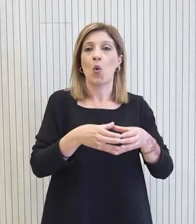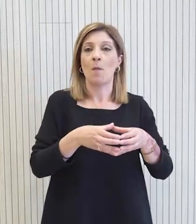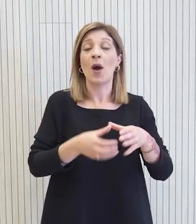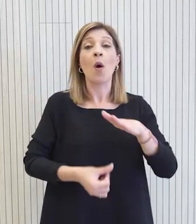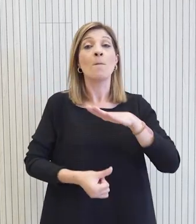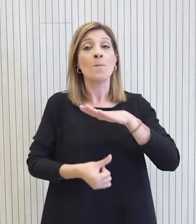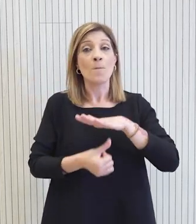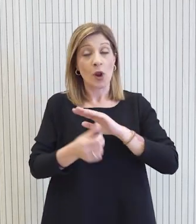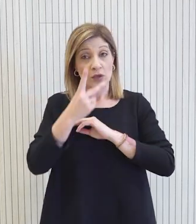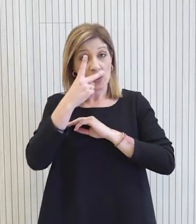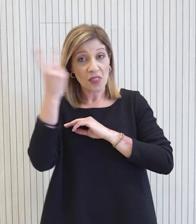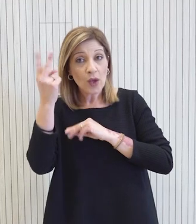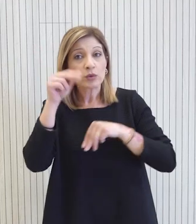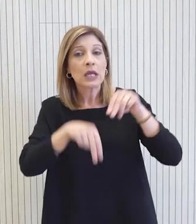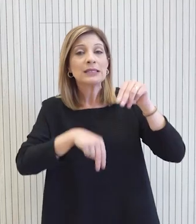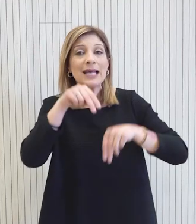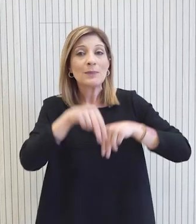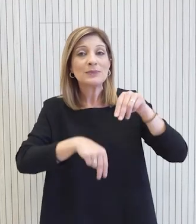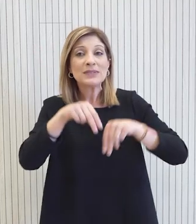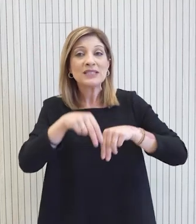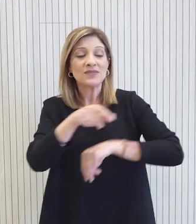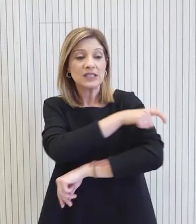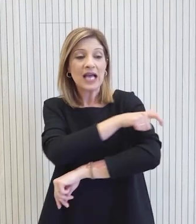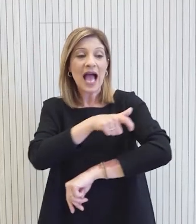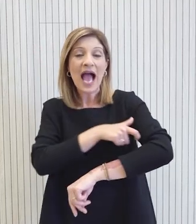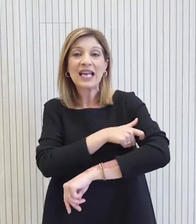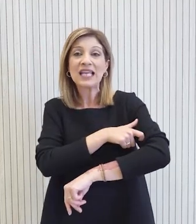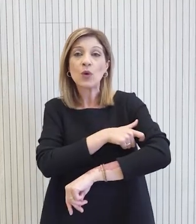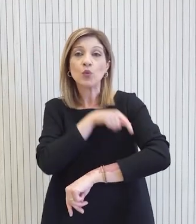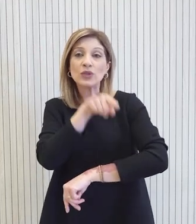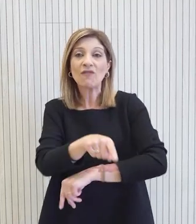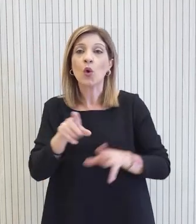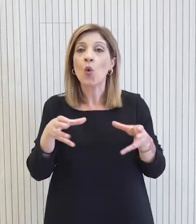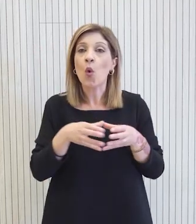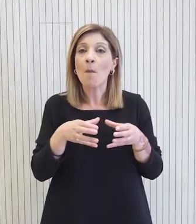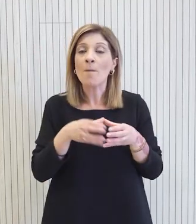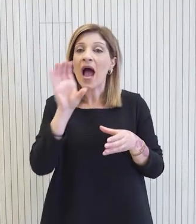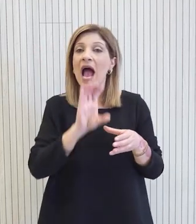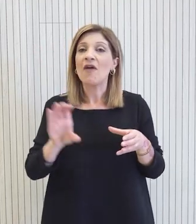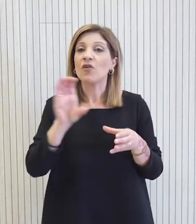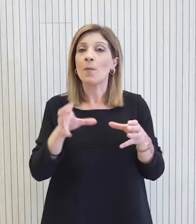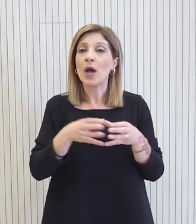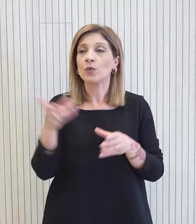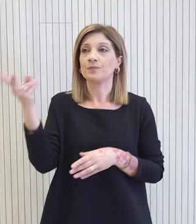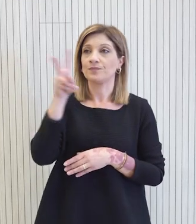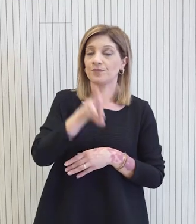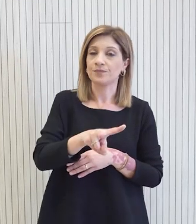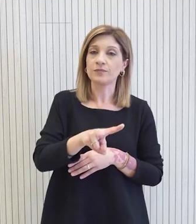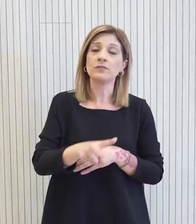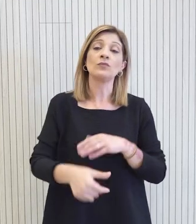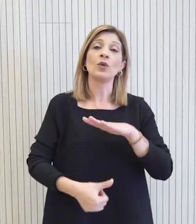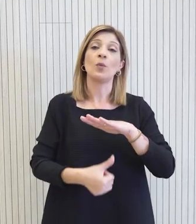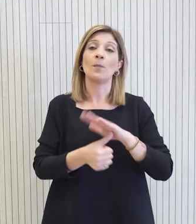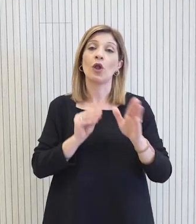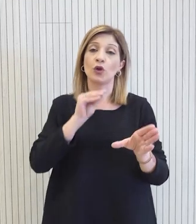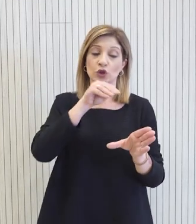Πρόεδρος της Δημοκρατίας δικαιούται να ψηφίσει στους αρχήγους το Ευρωπαϊκό Λαϊκό Κόμμα Η συμμετοχή του Πρόεδρου στο Ευρωπαϊκό Λαϊκό